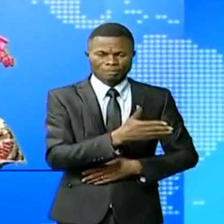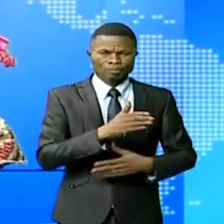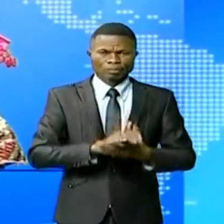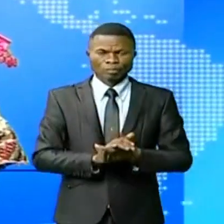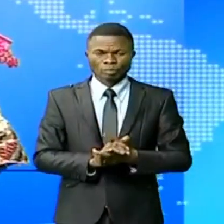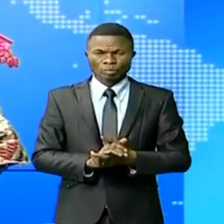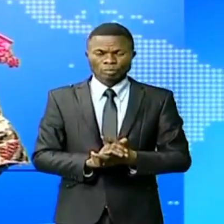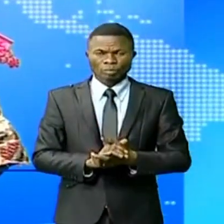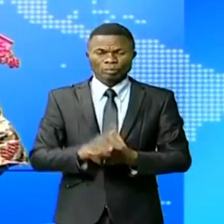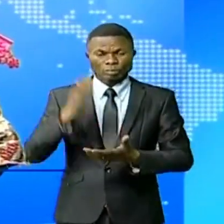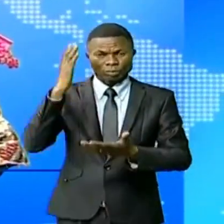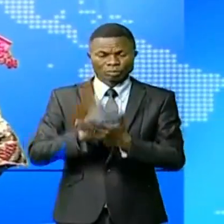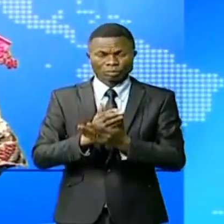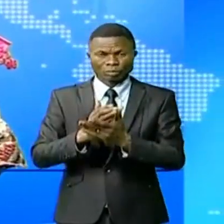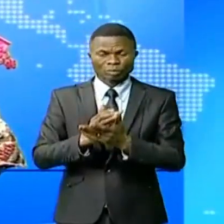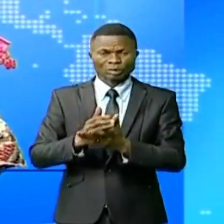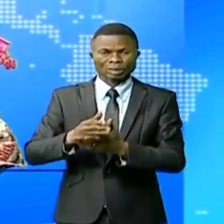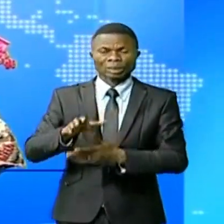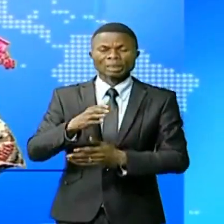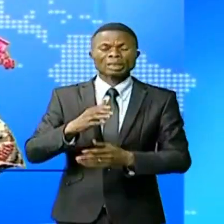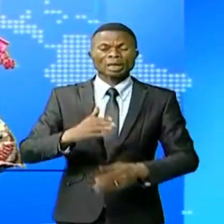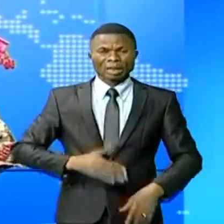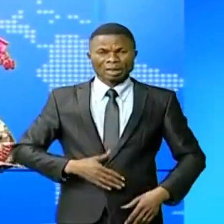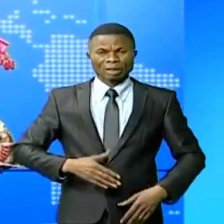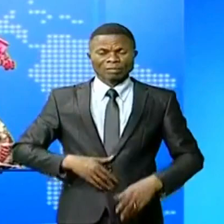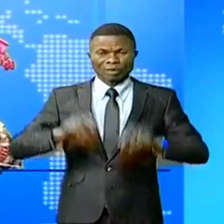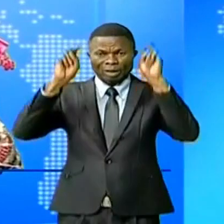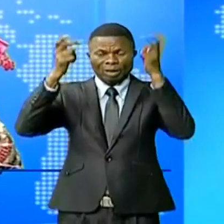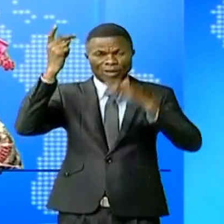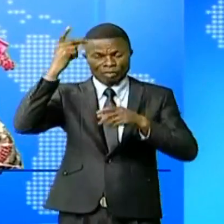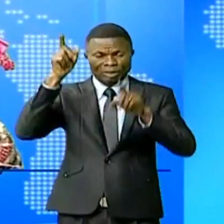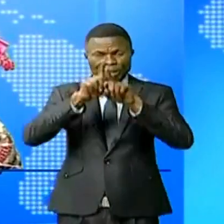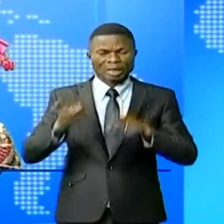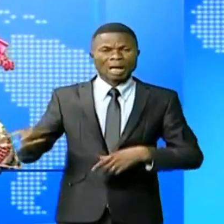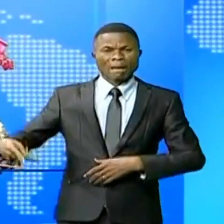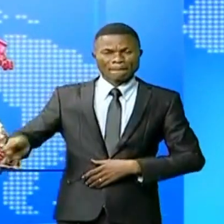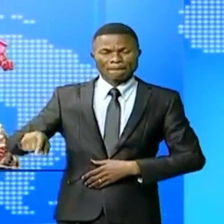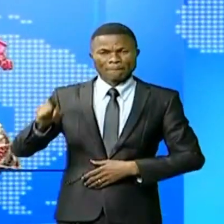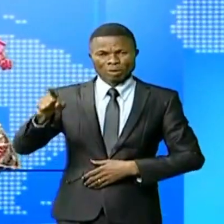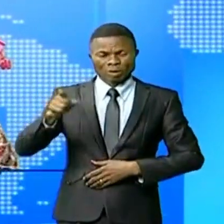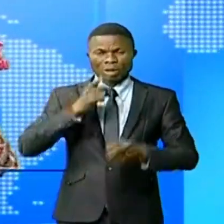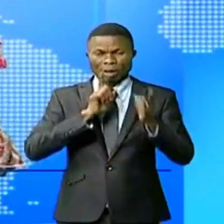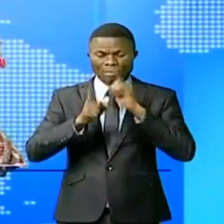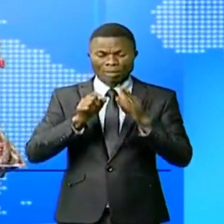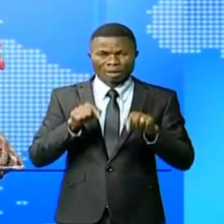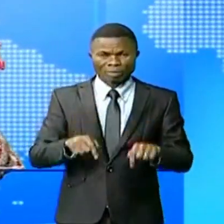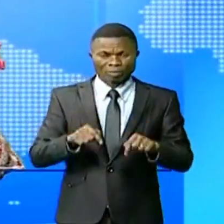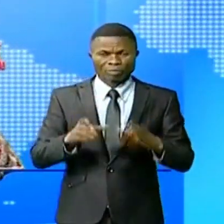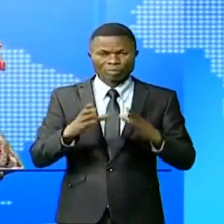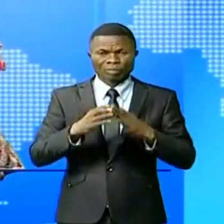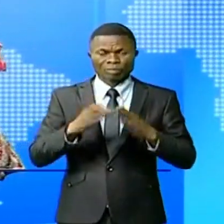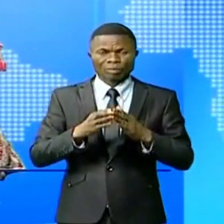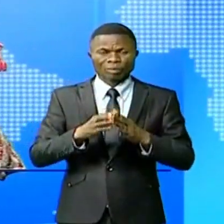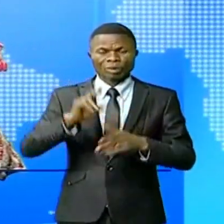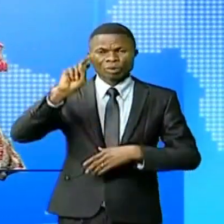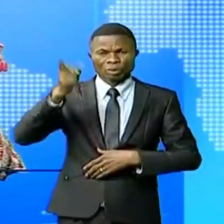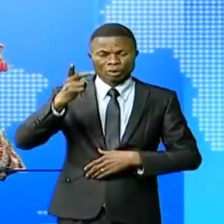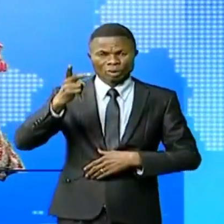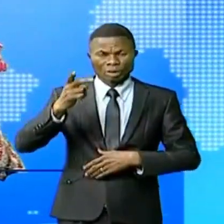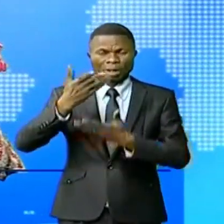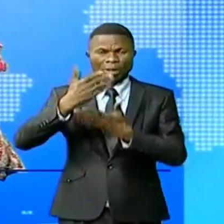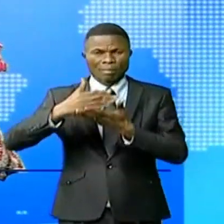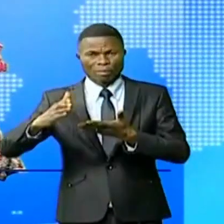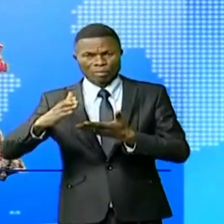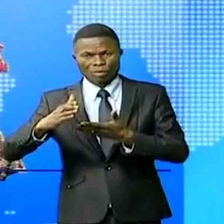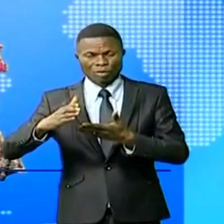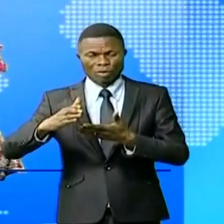Lutte contre l'insécurité alimentaire dans la ville de Kinshasaï, à l'intérieur du pays, on en parle à présent avec la deuxième étape de